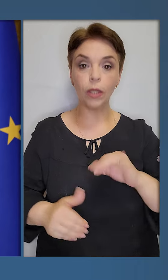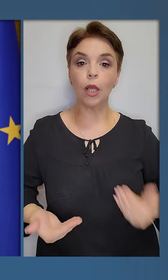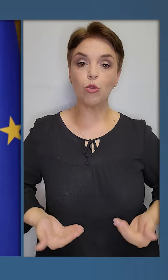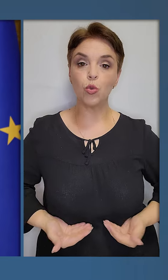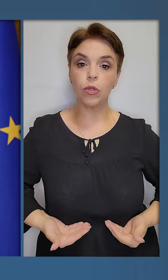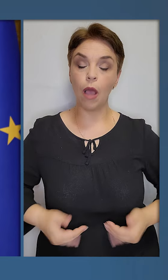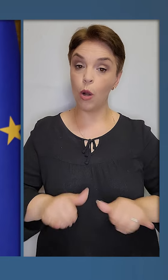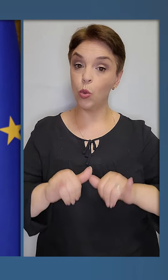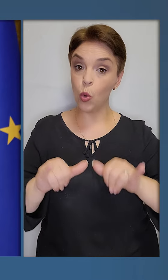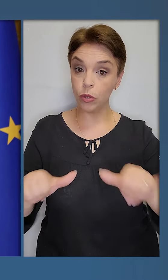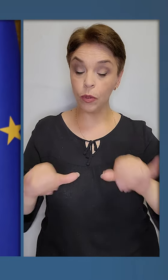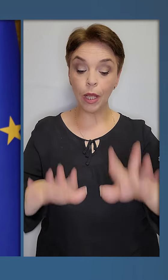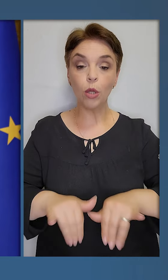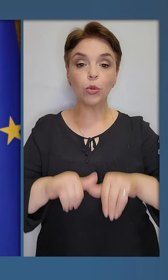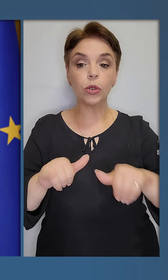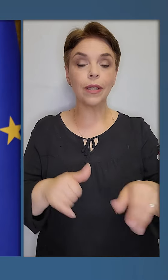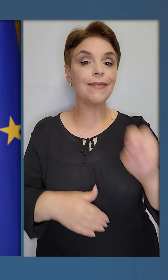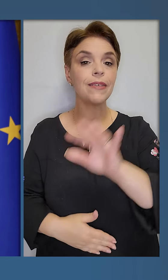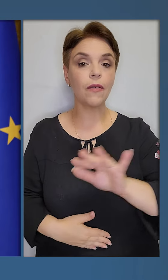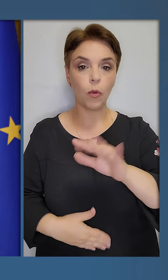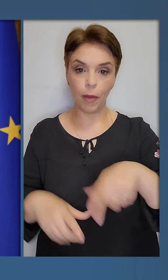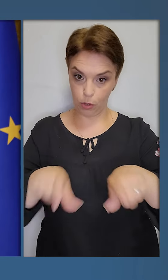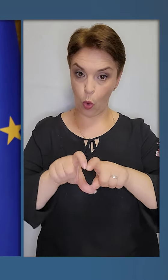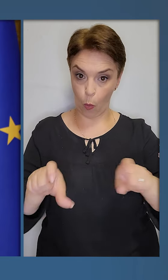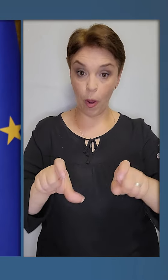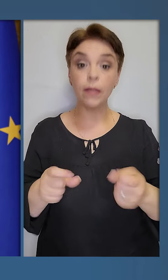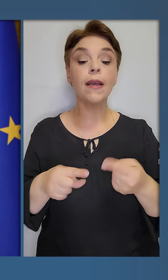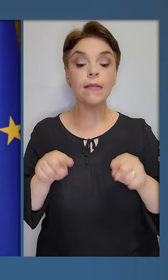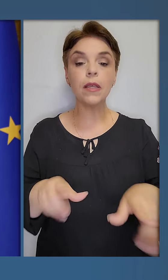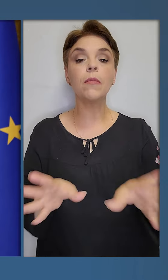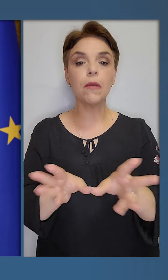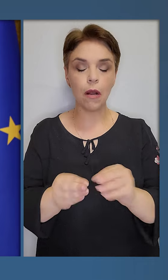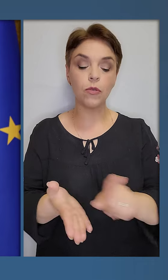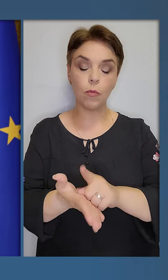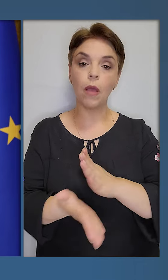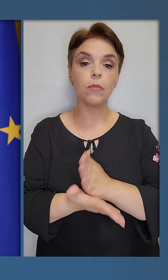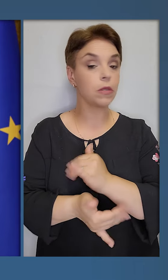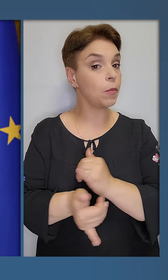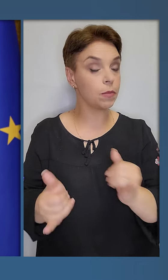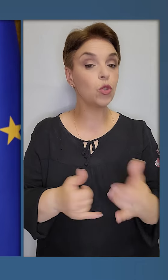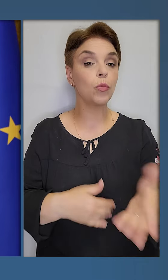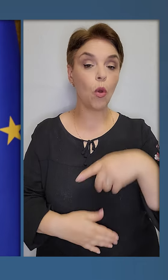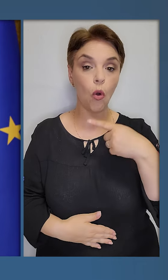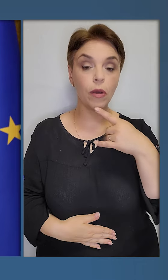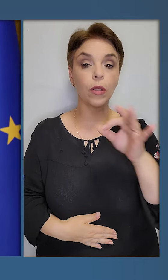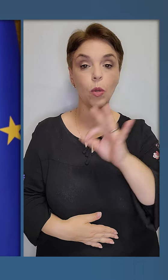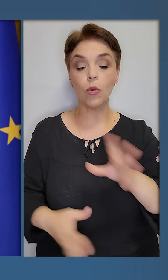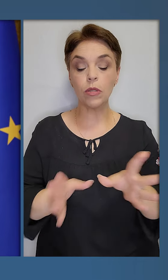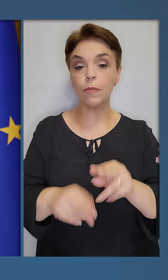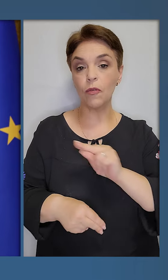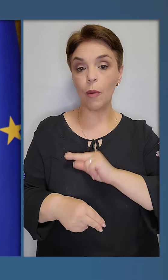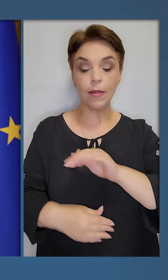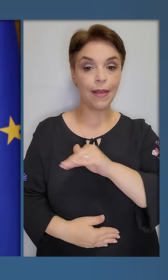соціального розвитку, для зростання європейських компаній. Саме це ми разом маємо забезпечувати. Ми говорили про